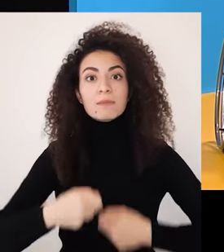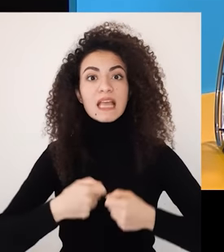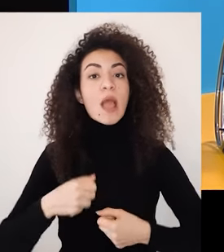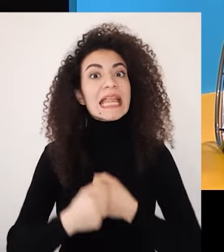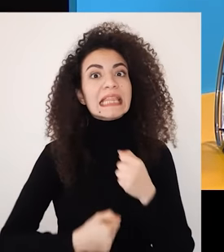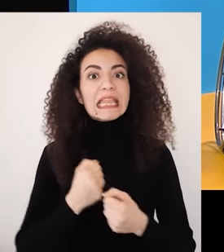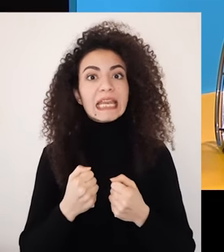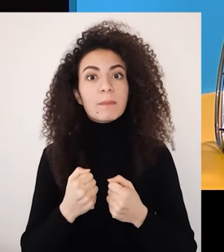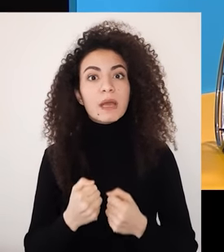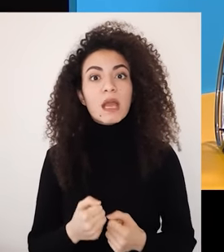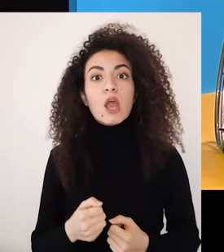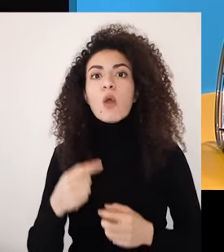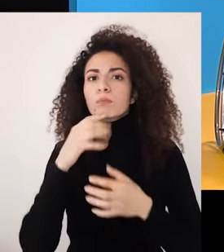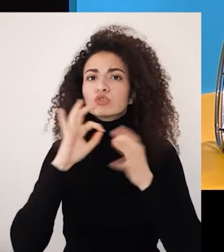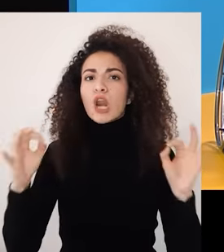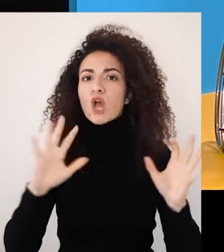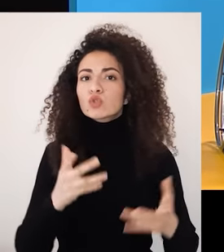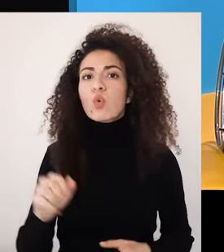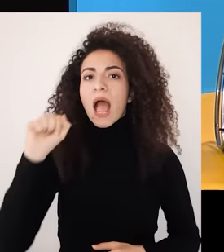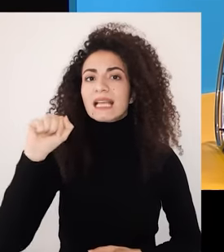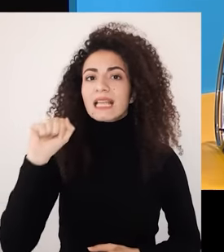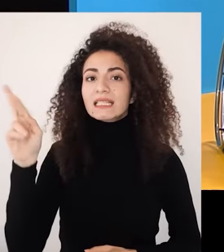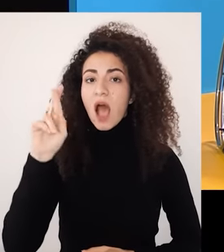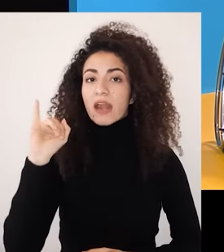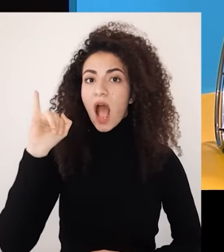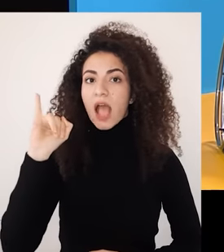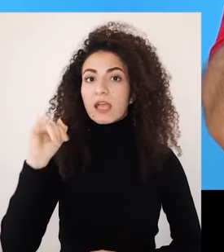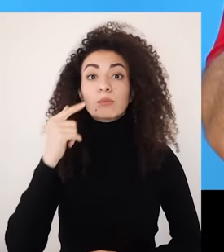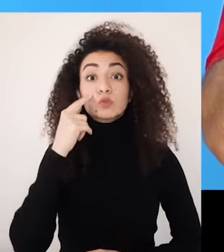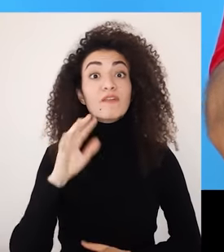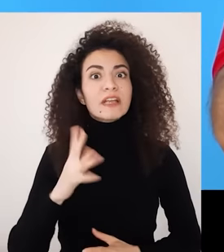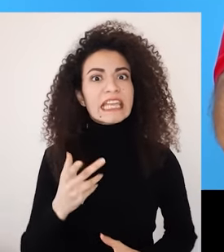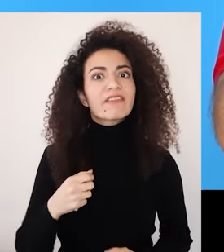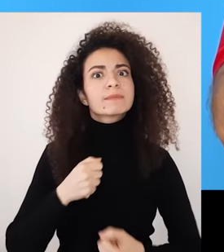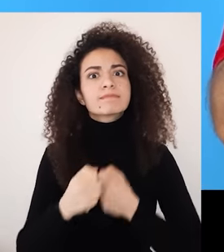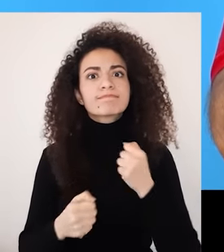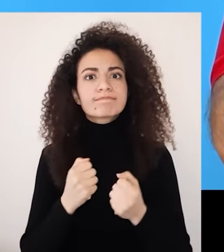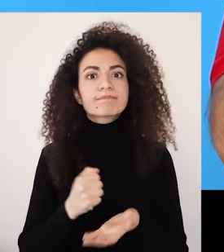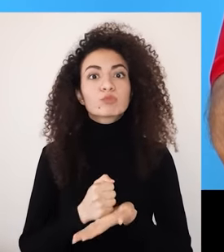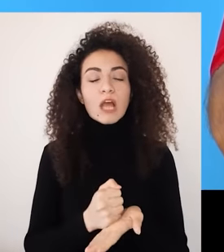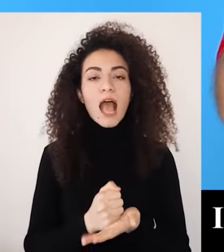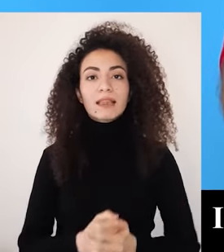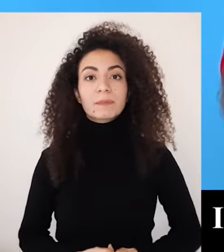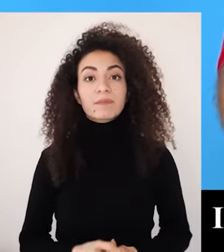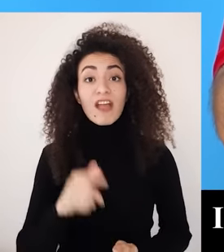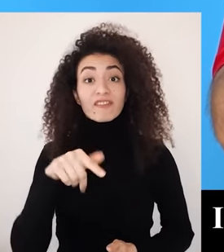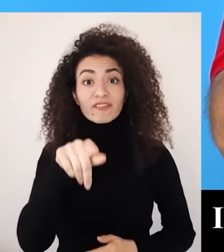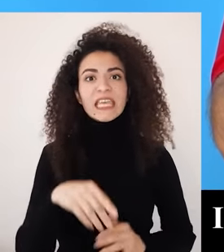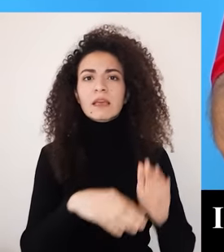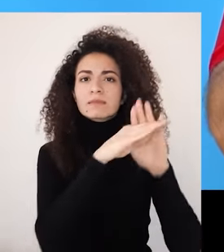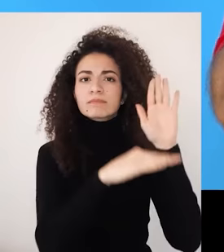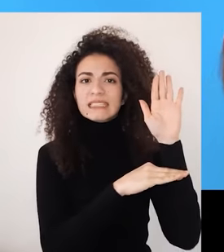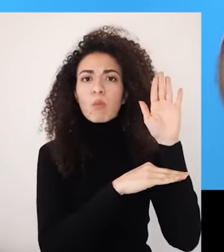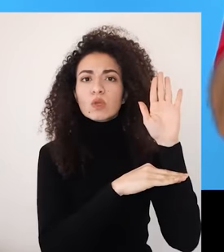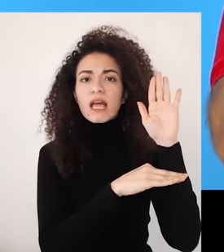بيشرح مكونات هالـ SSRI وبيسمح باختبار فعاليتها للاستفادة الكامية من القسم الثاني بدعيك توضع